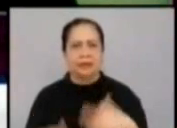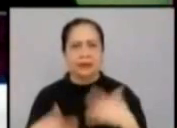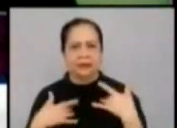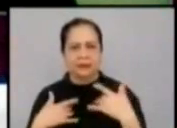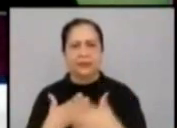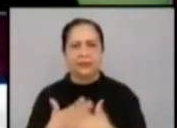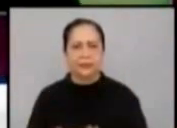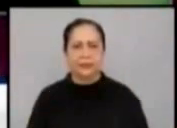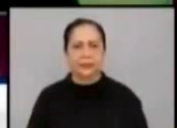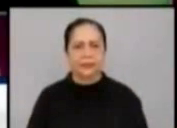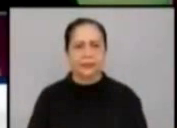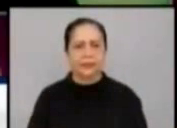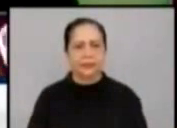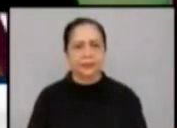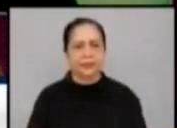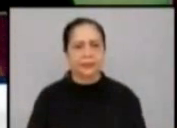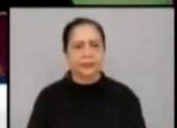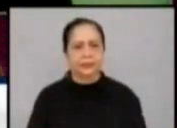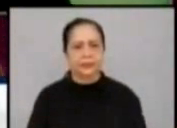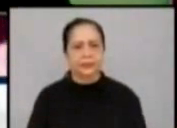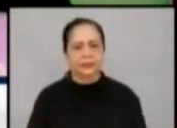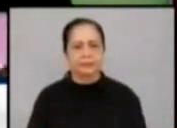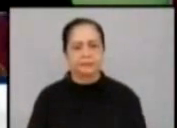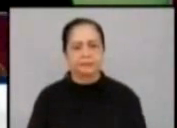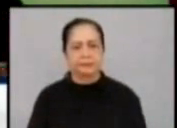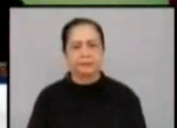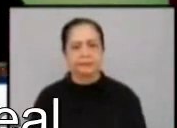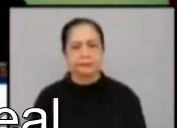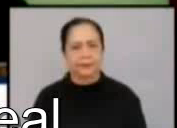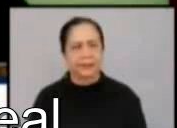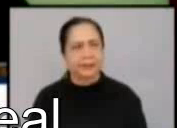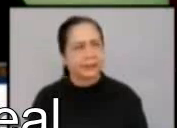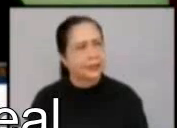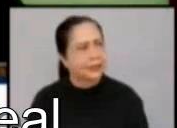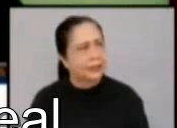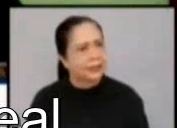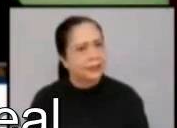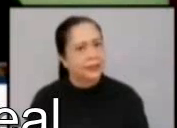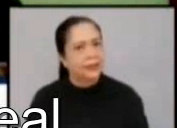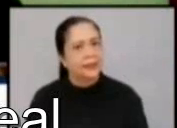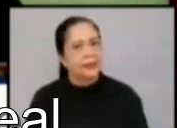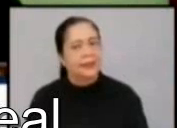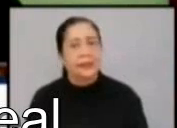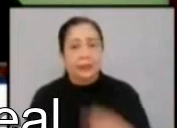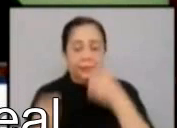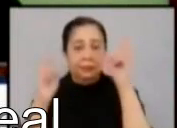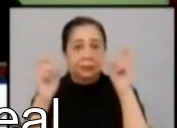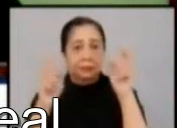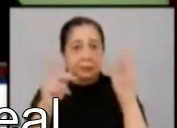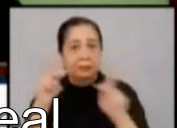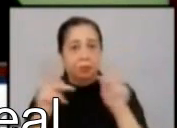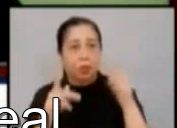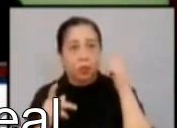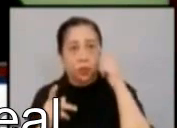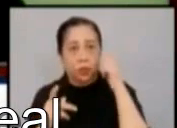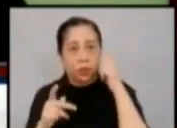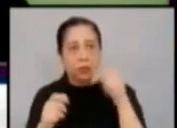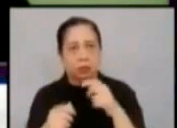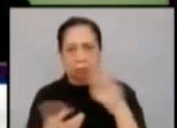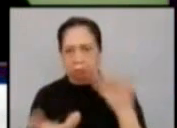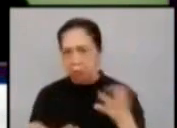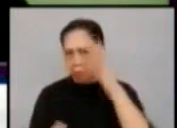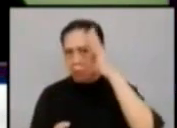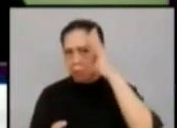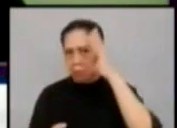to as a ministry. So, yan po ang mga katangayon. Finding the knowledge,